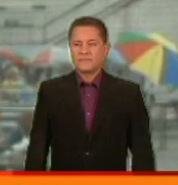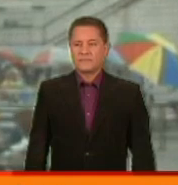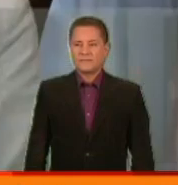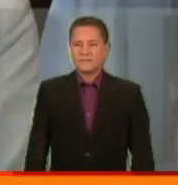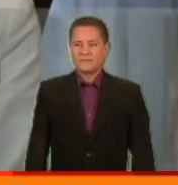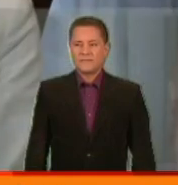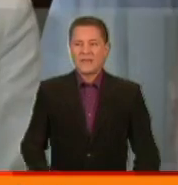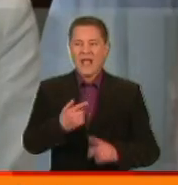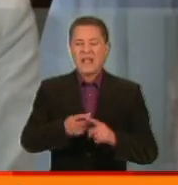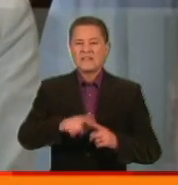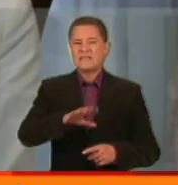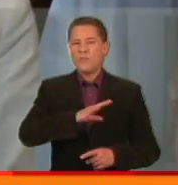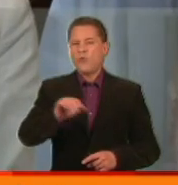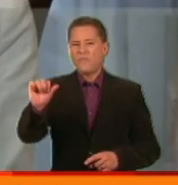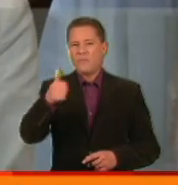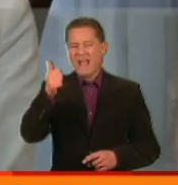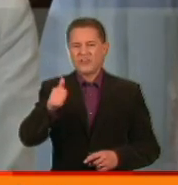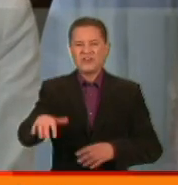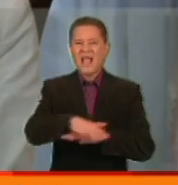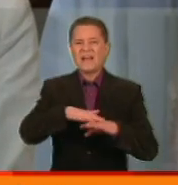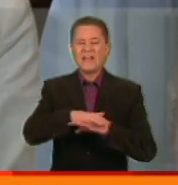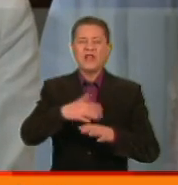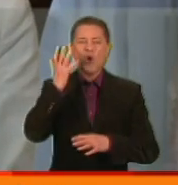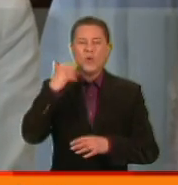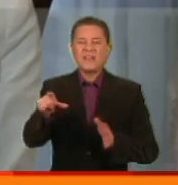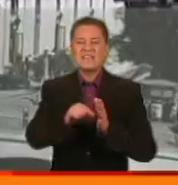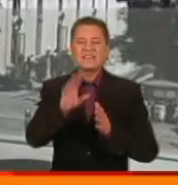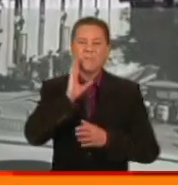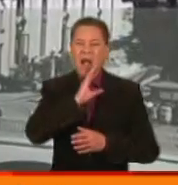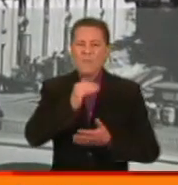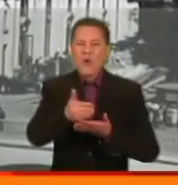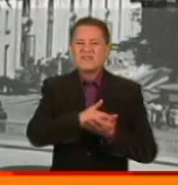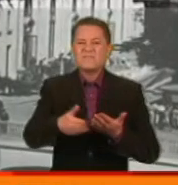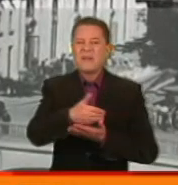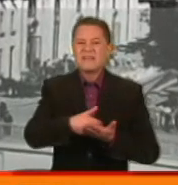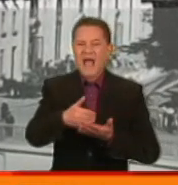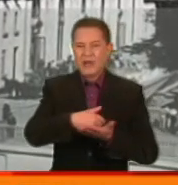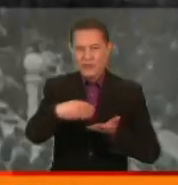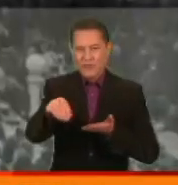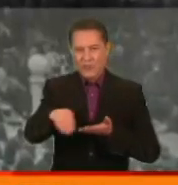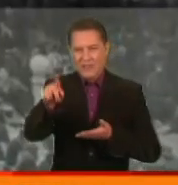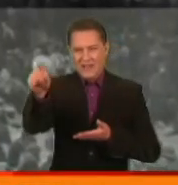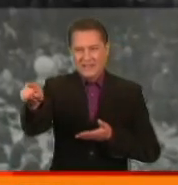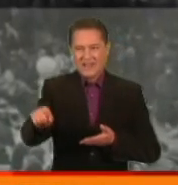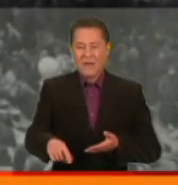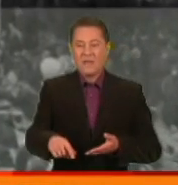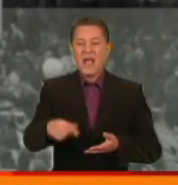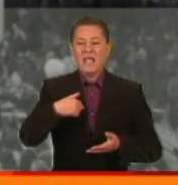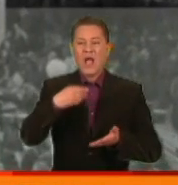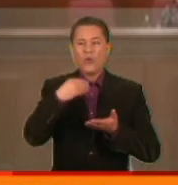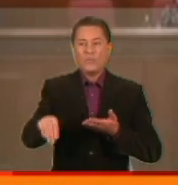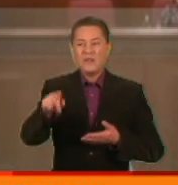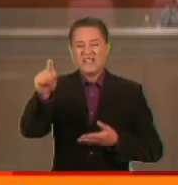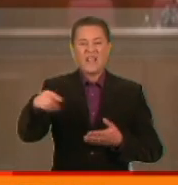Це був перший ринок, де я ходила з мамою, ще тоді ми сметану пробували. Це той ринок, де я купила свою випускну